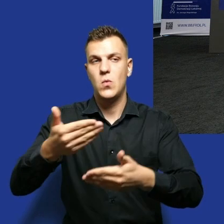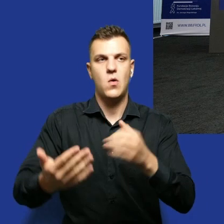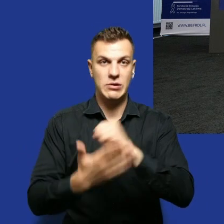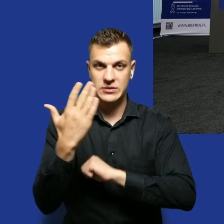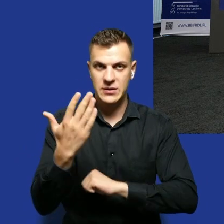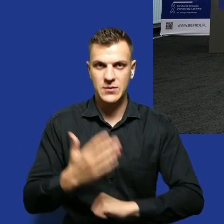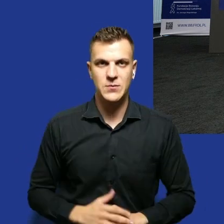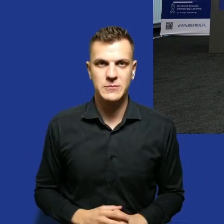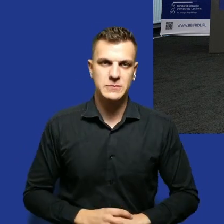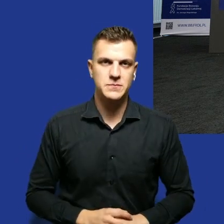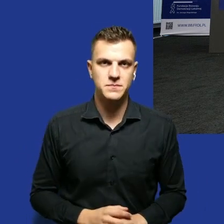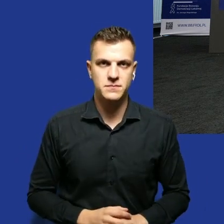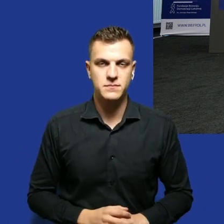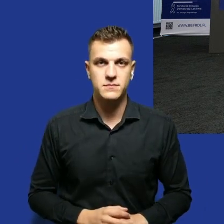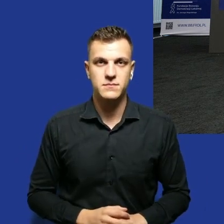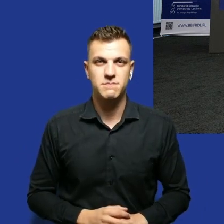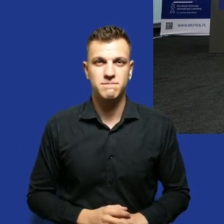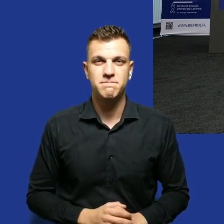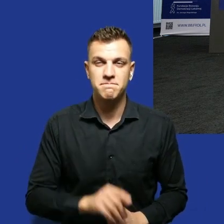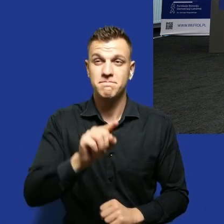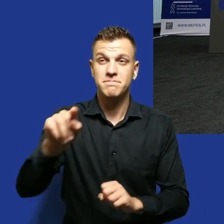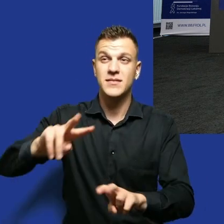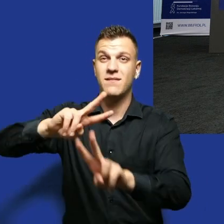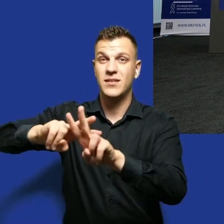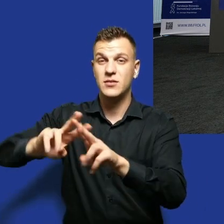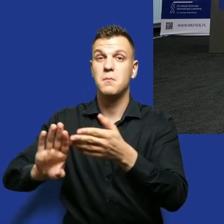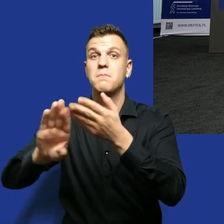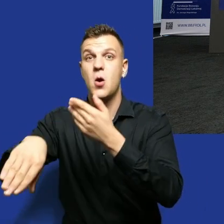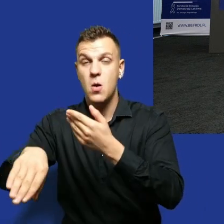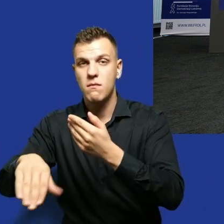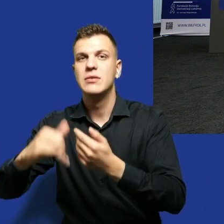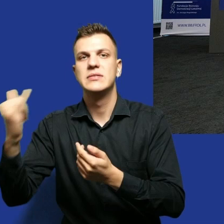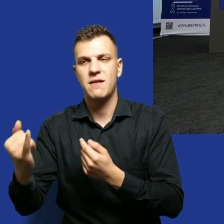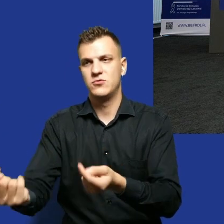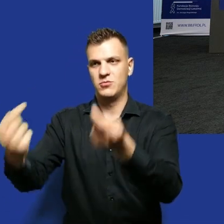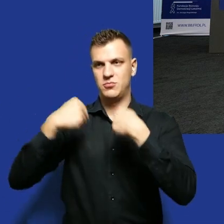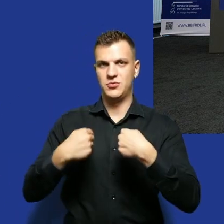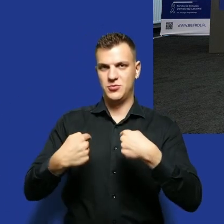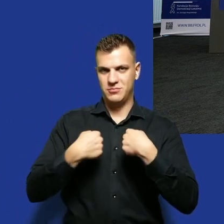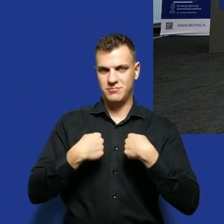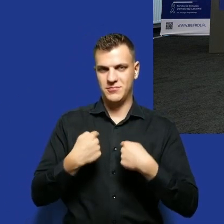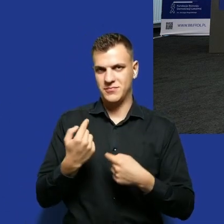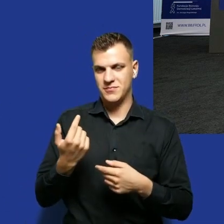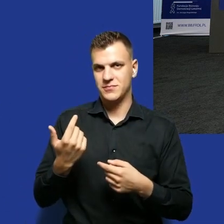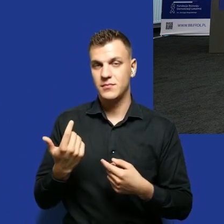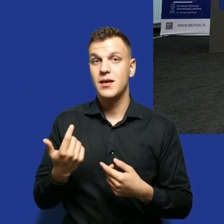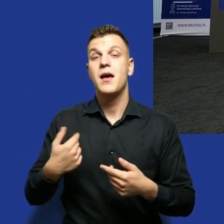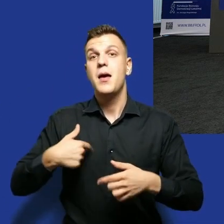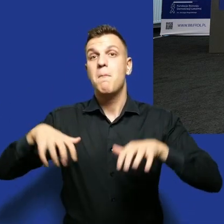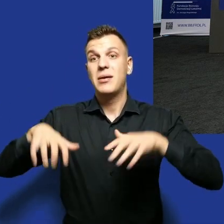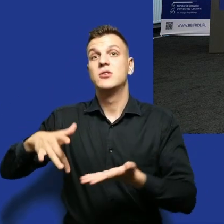że wszyscy skazani którzy wychodzą z zakładu karnego zgłaszali się właśnie do nas ja jako prezes tego ośrodka